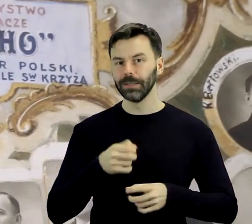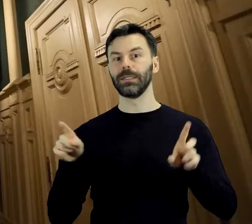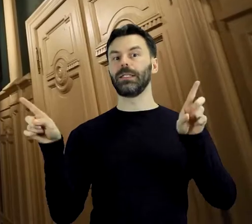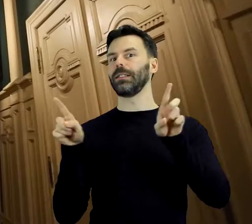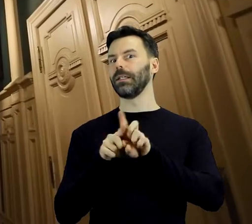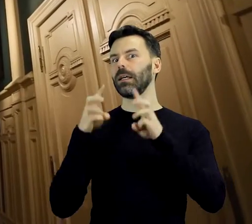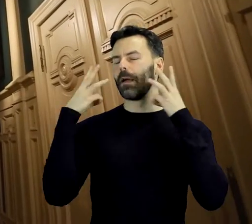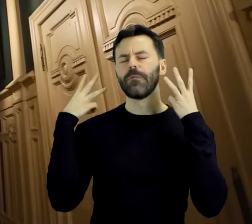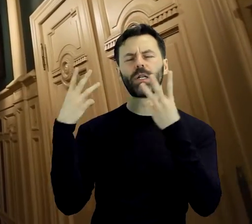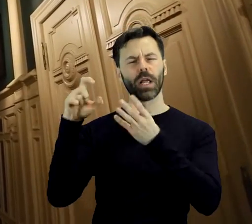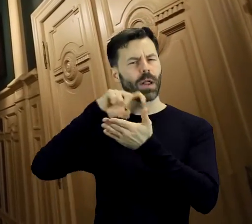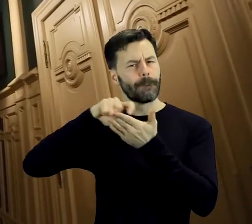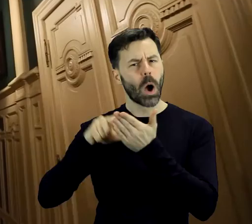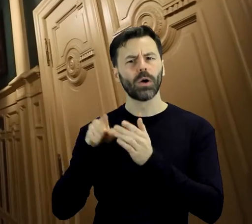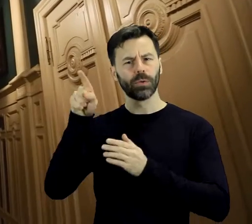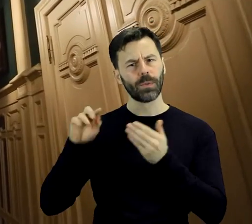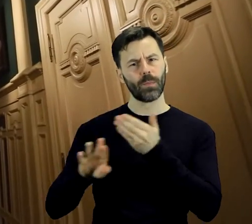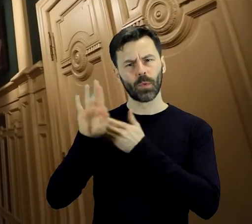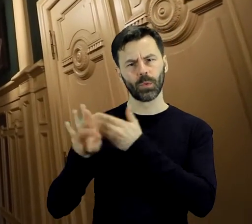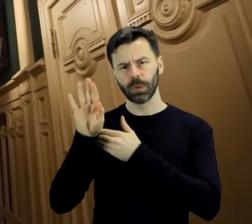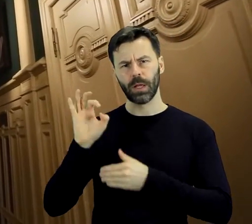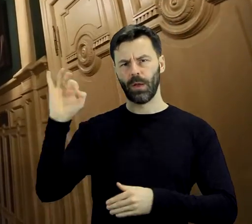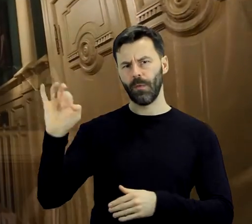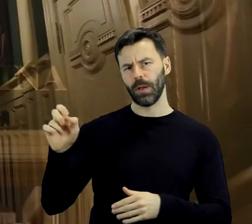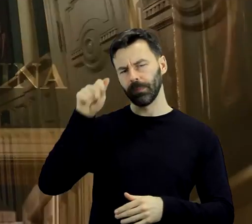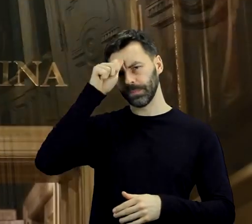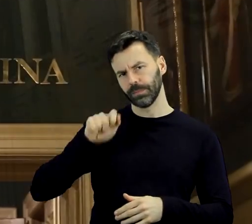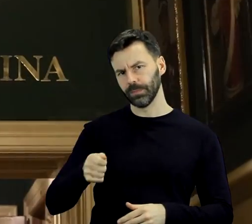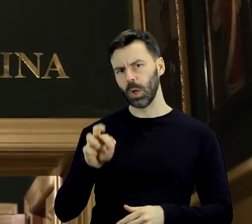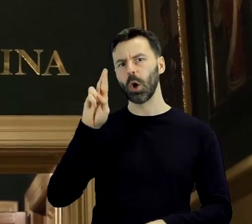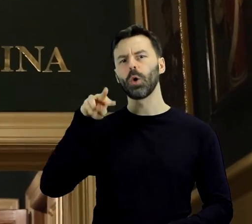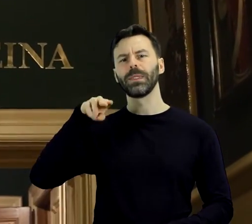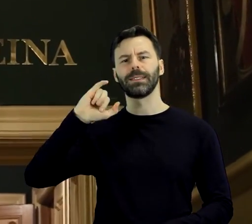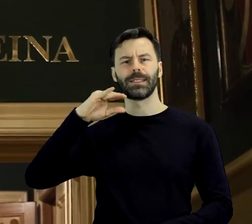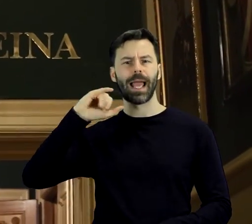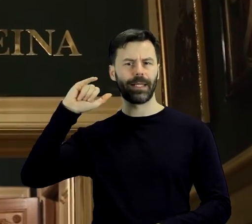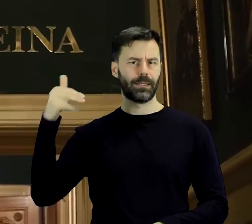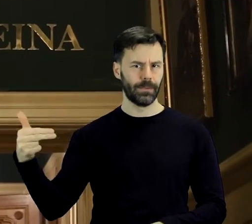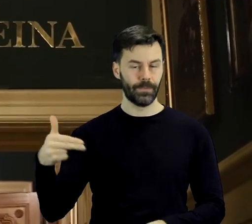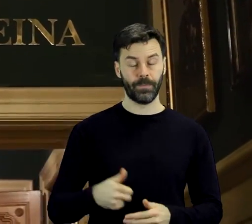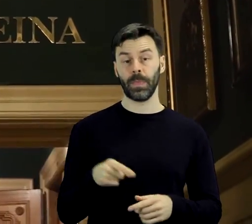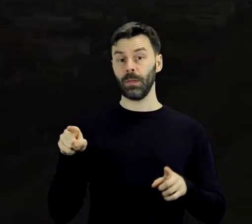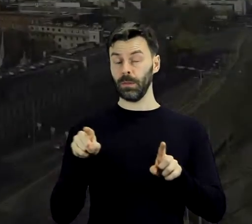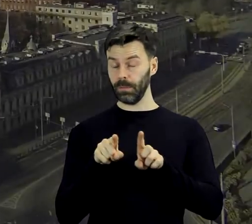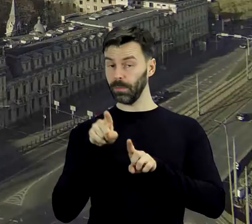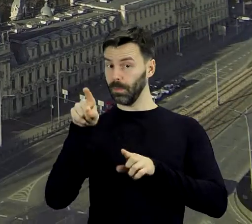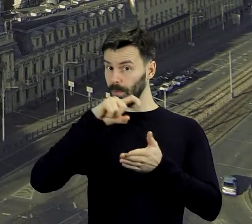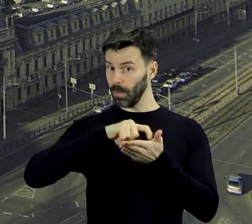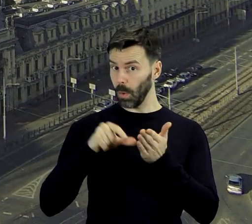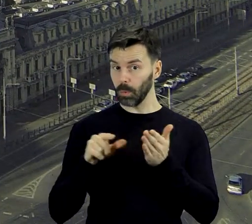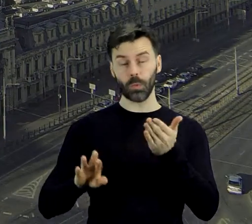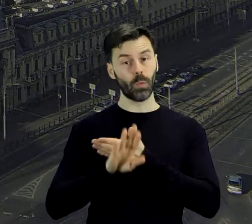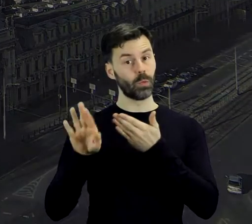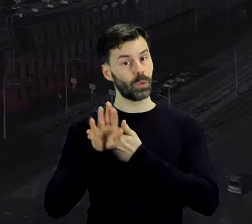wszystkim eksponaty zebrane w Galerii Muzyki im. Artura Rubinsteina. Galeria Muzyki to